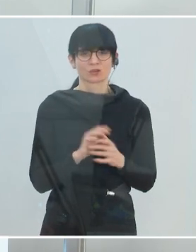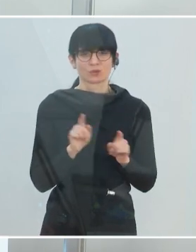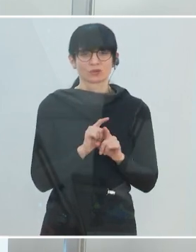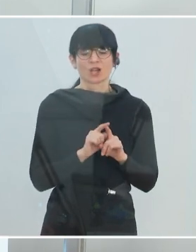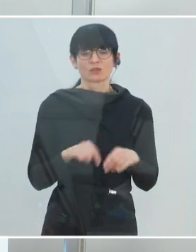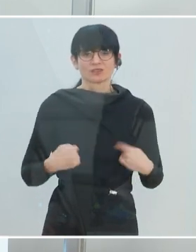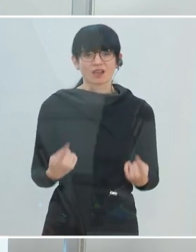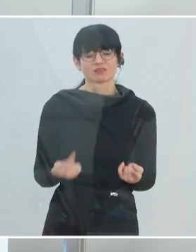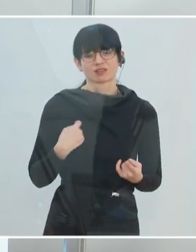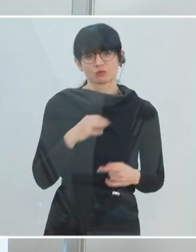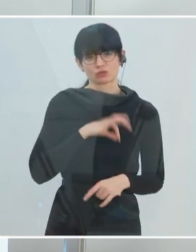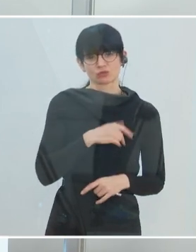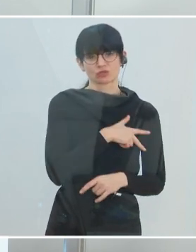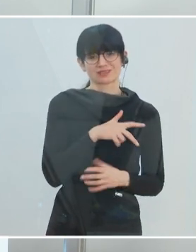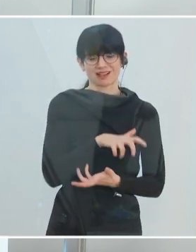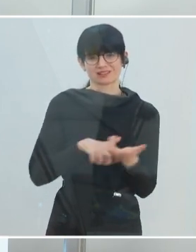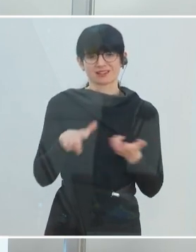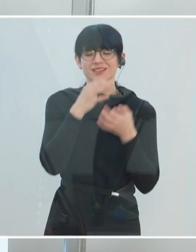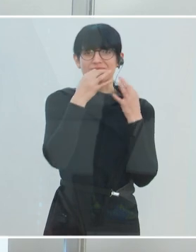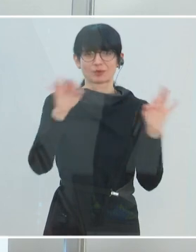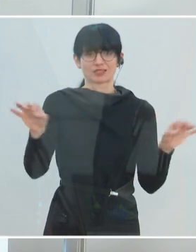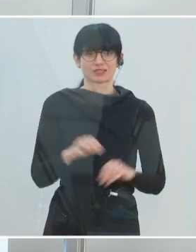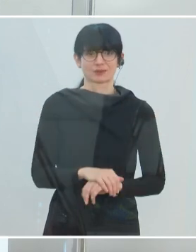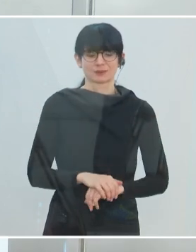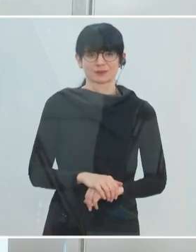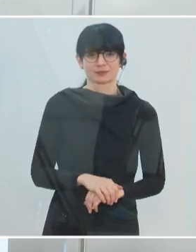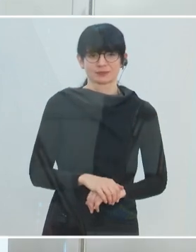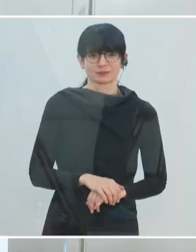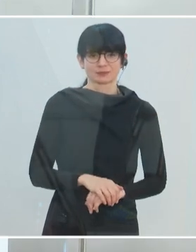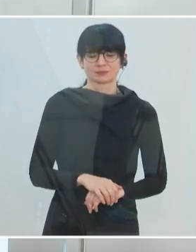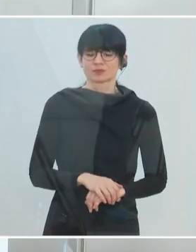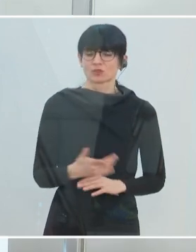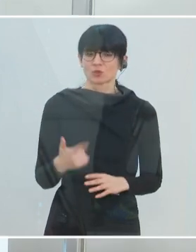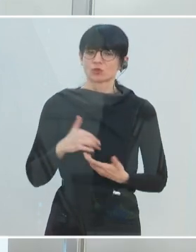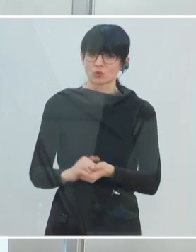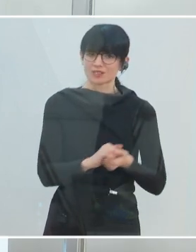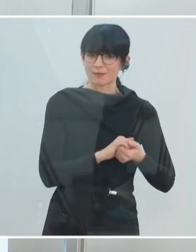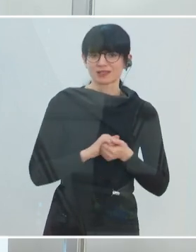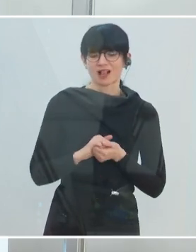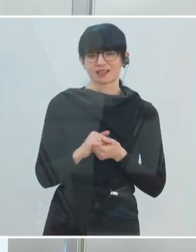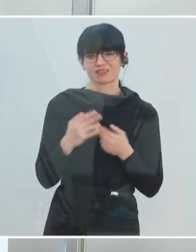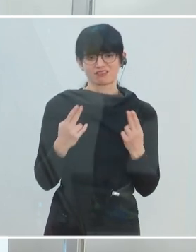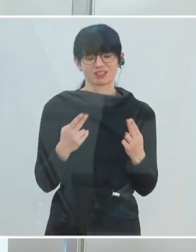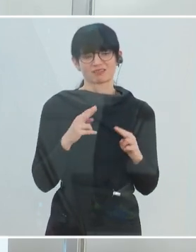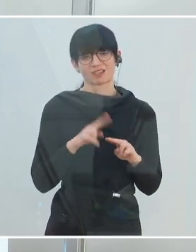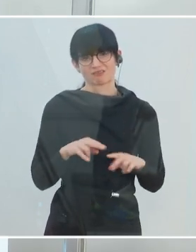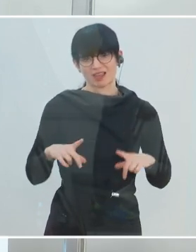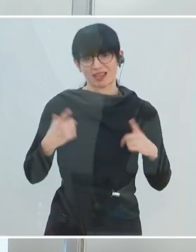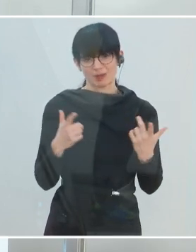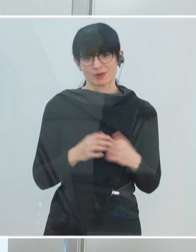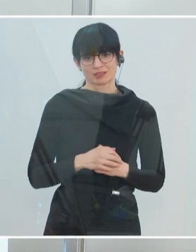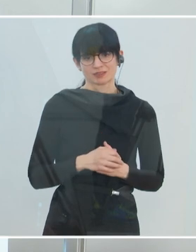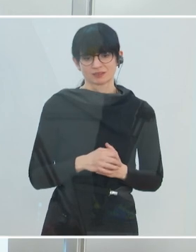psychosozialen Krisen besser in dieser Situation, wenn dieser Zusammenhalt da ist, wenn wir im Leben unser